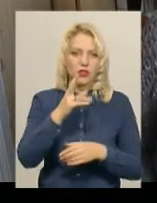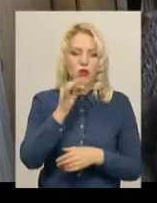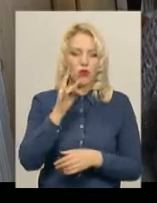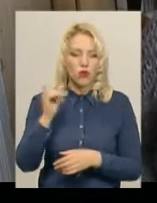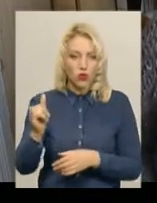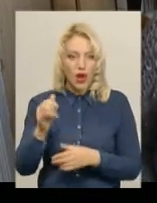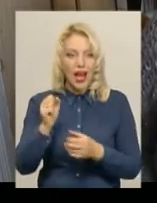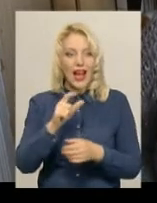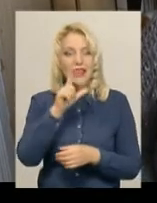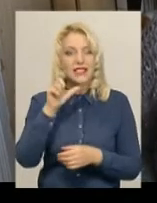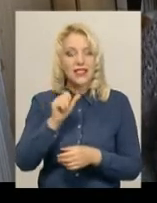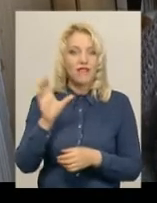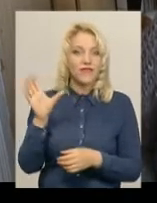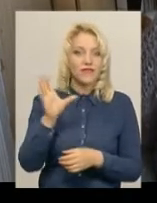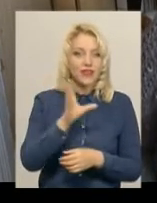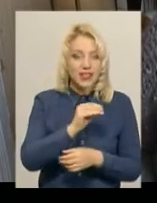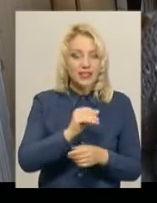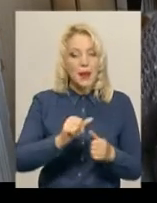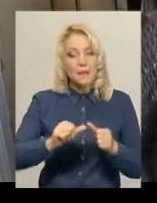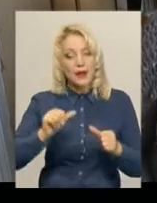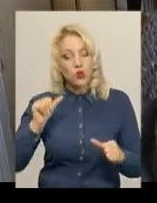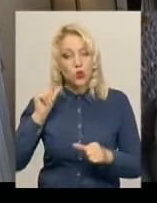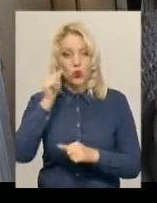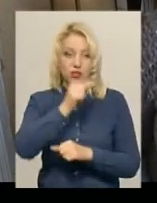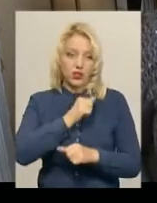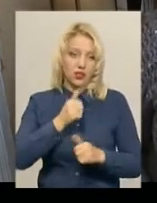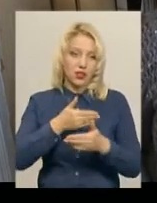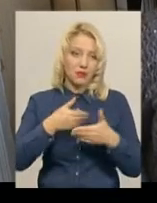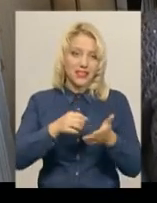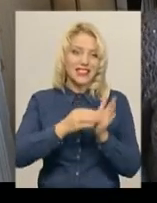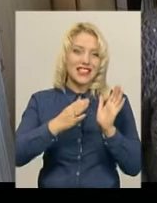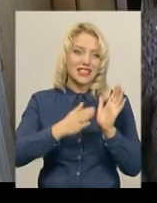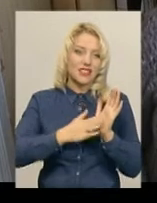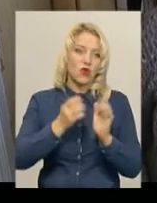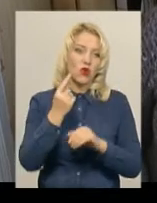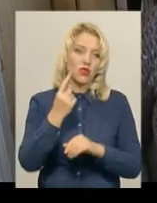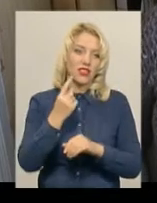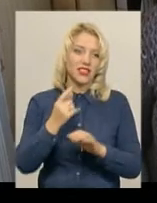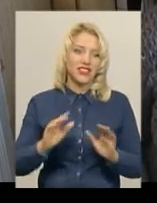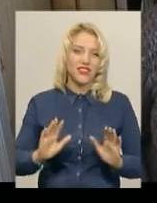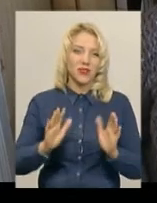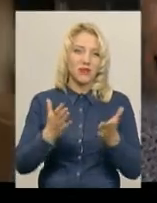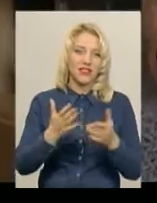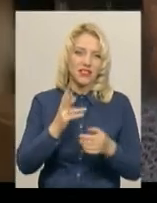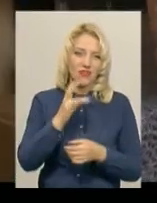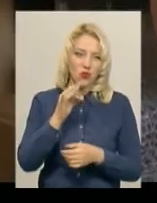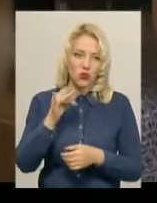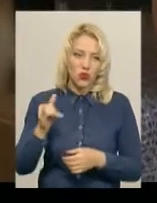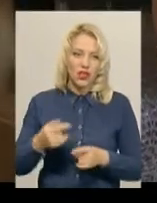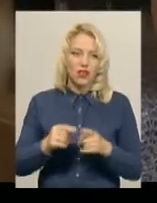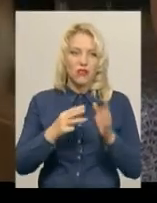А за весь минулий рік ми зареєстрували 11 випадків кору. З